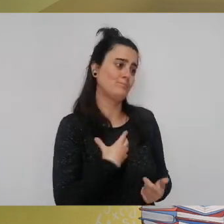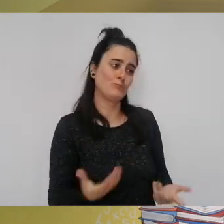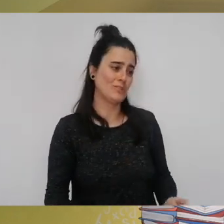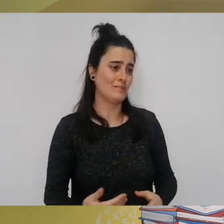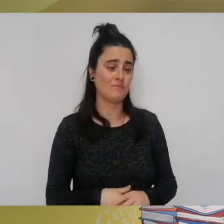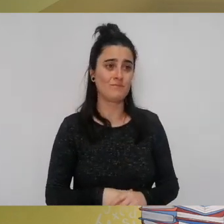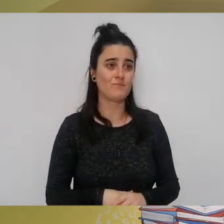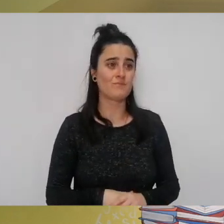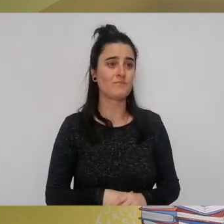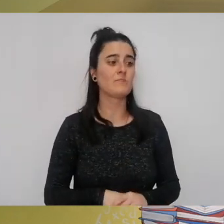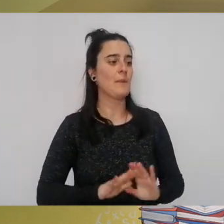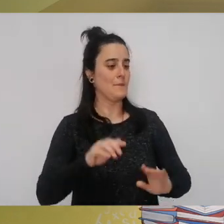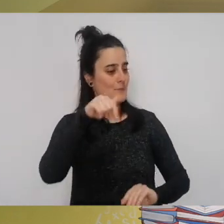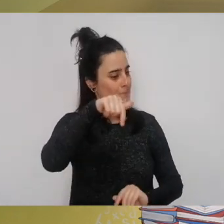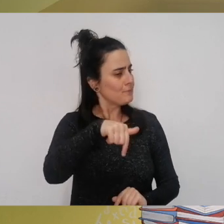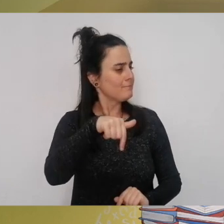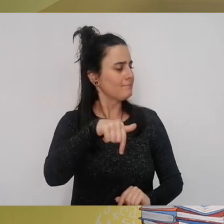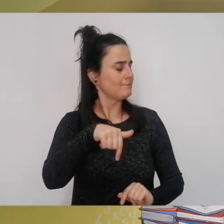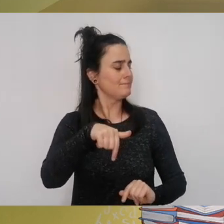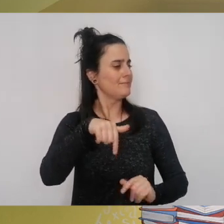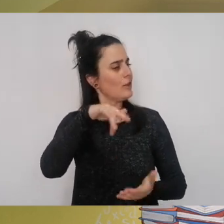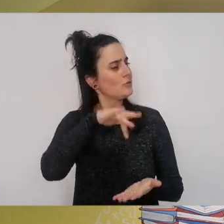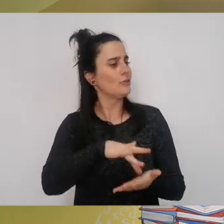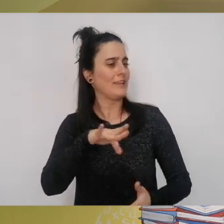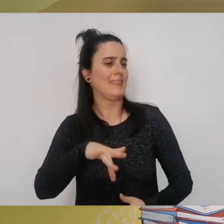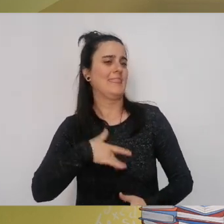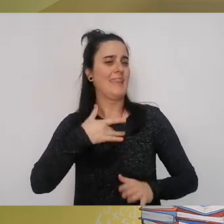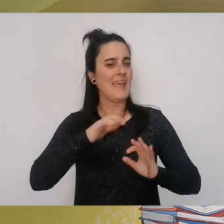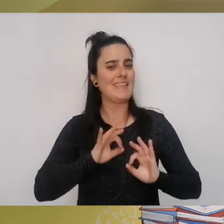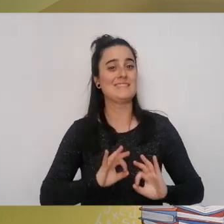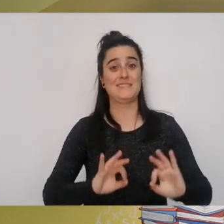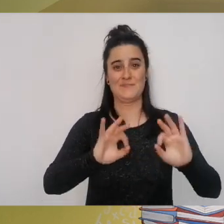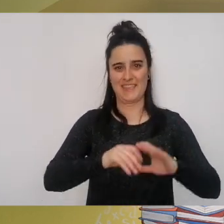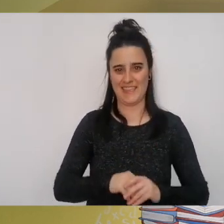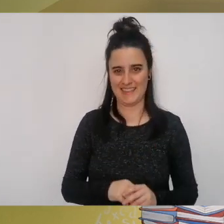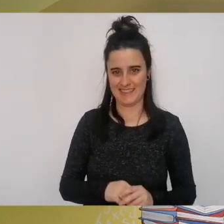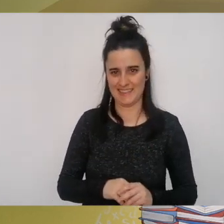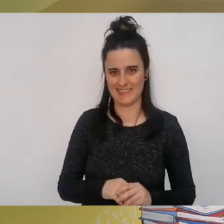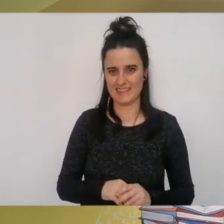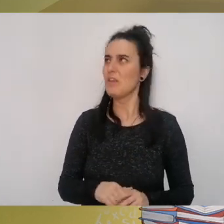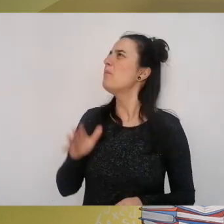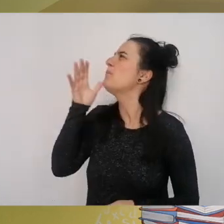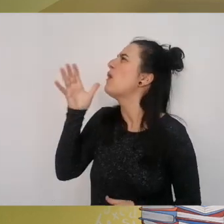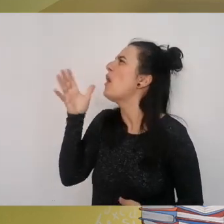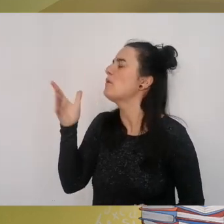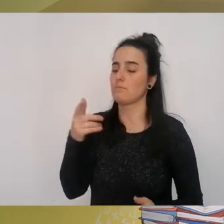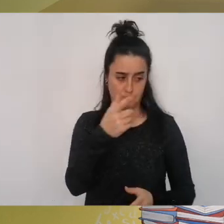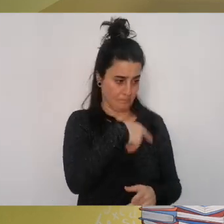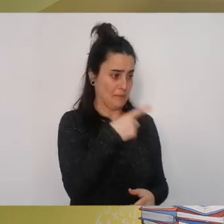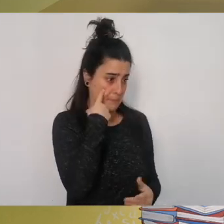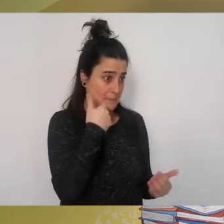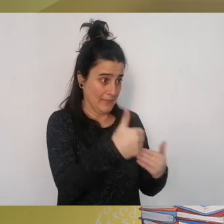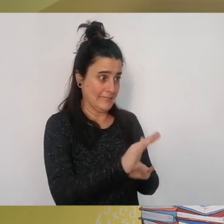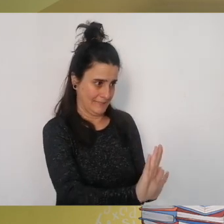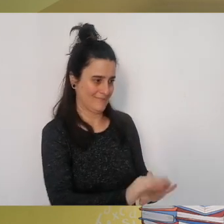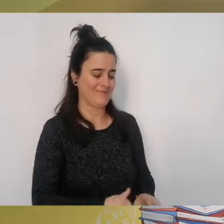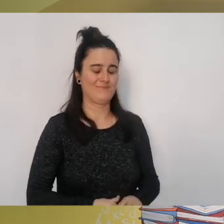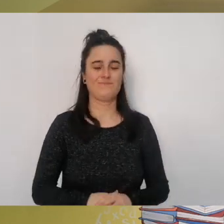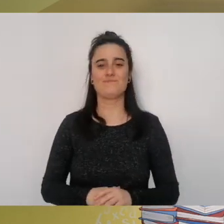baina gaurkoa egun pirezi bat izango da zer gatik ikosiko duzuen